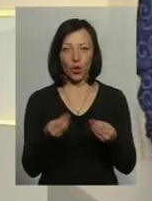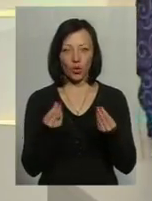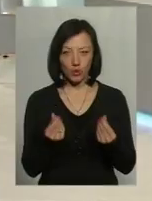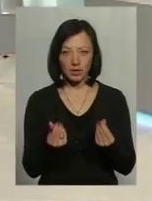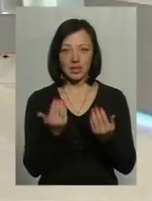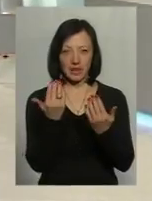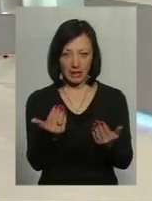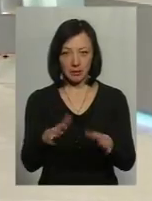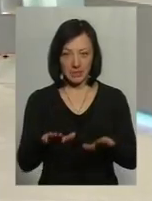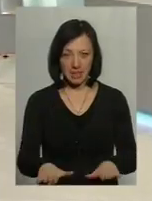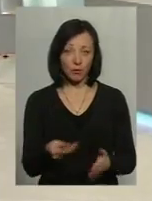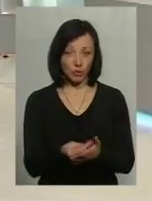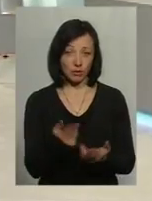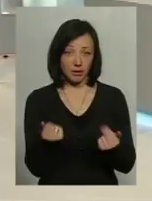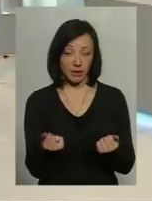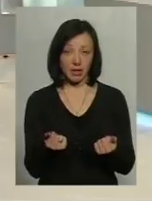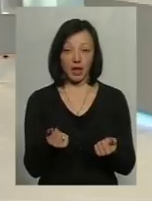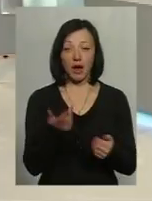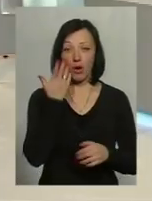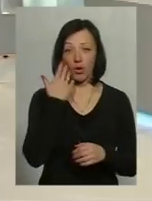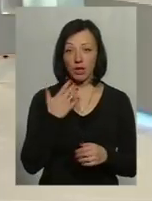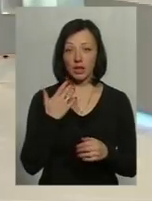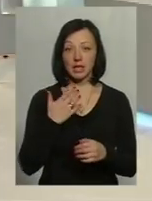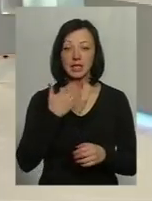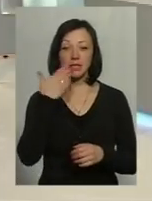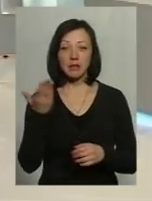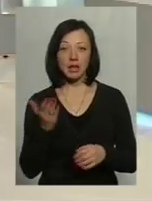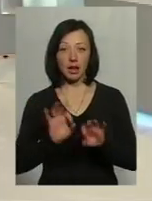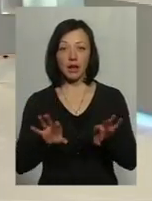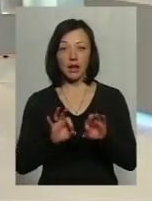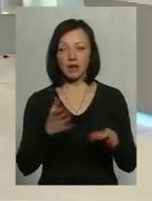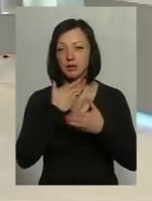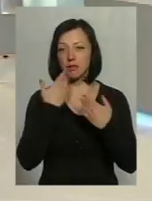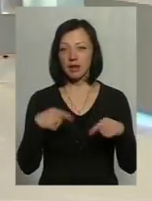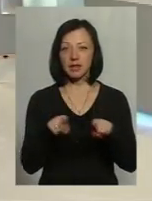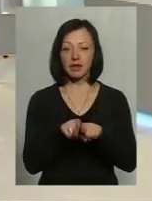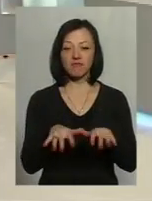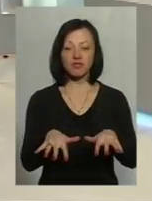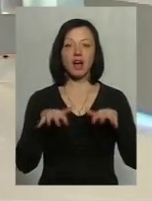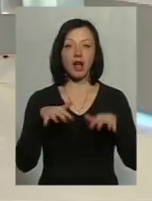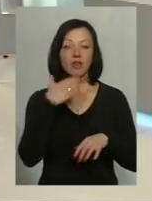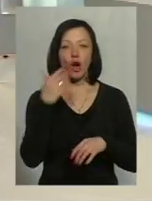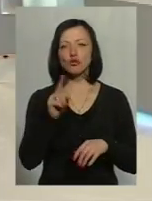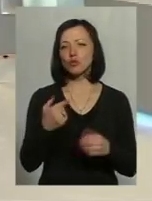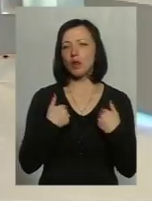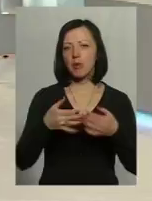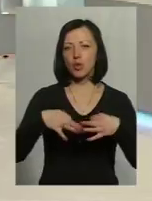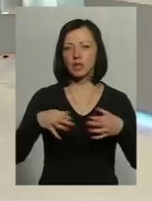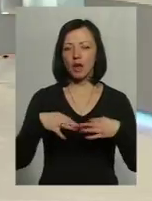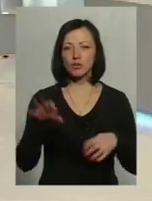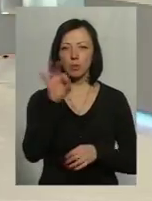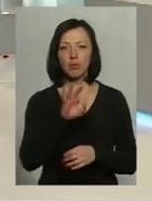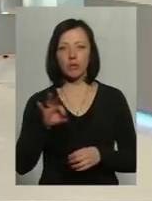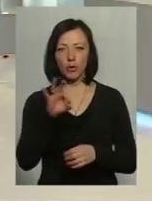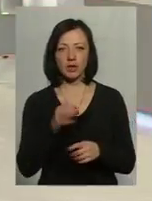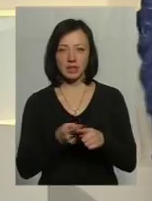їхні гроші, і вже коли читаєш семінар, вже нема таких от ззадів, виступів, а чого ви нам розказуєте про...